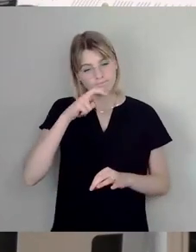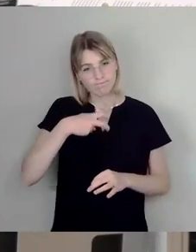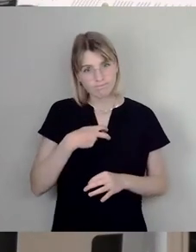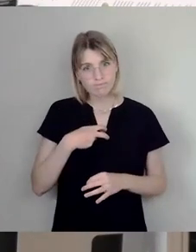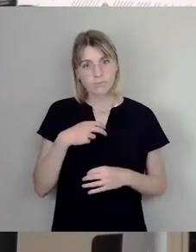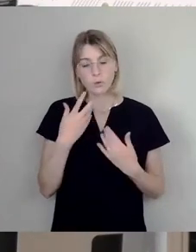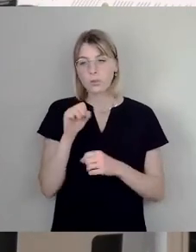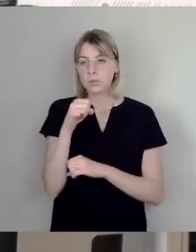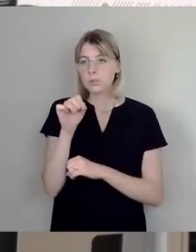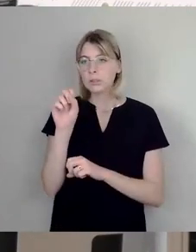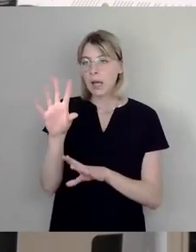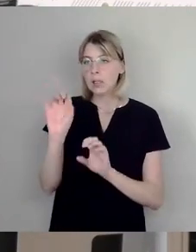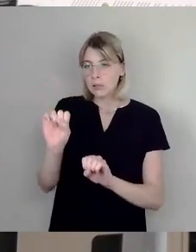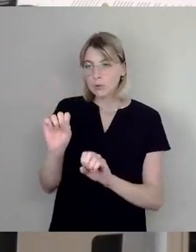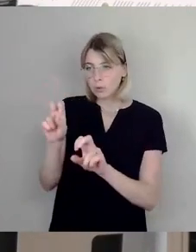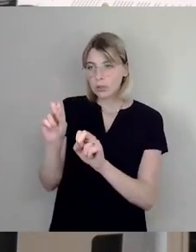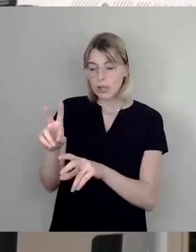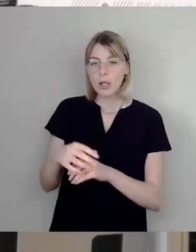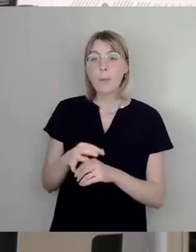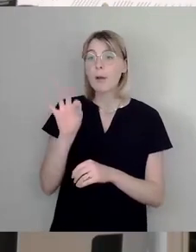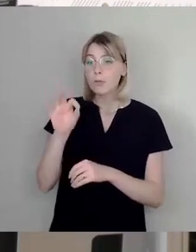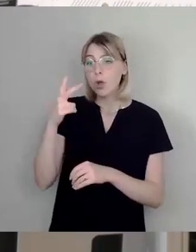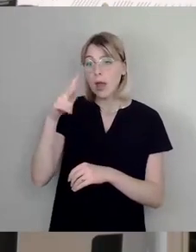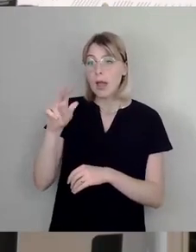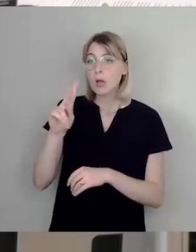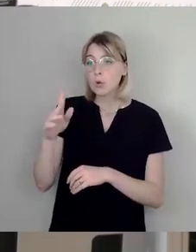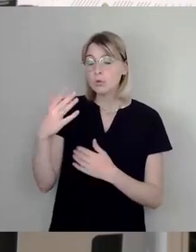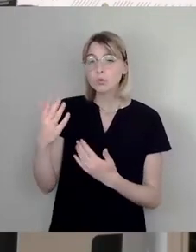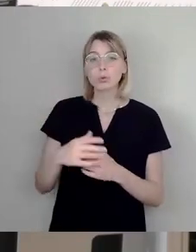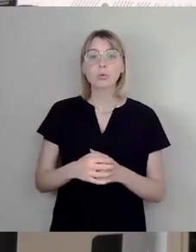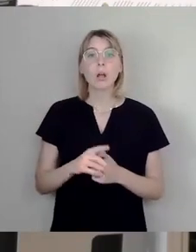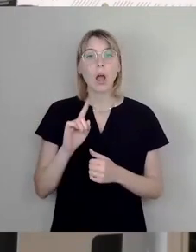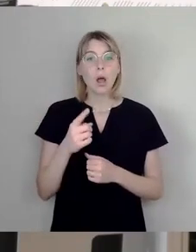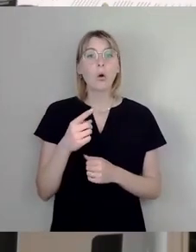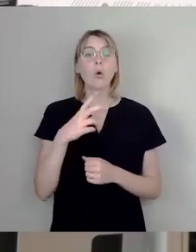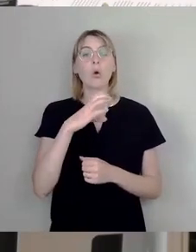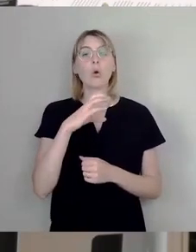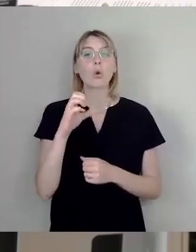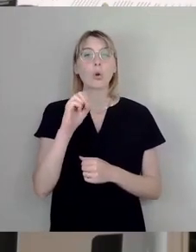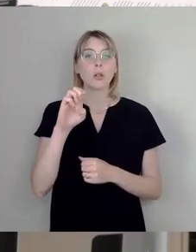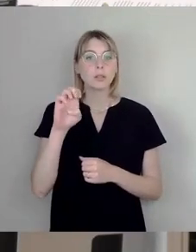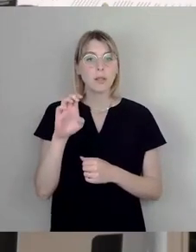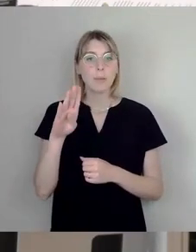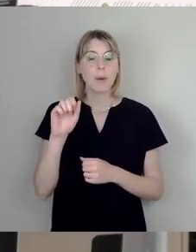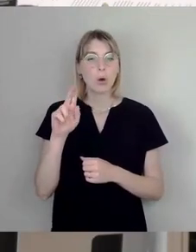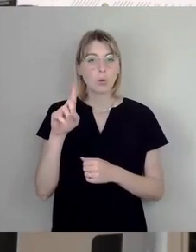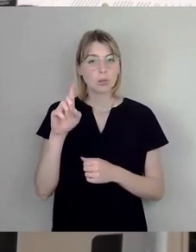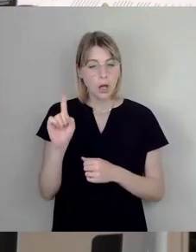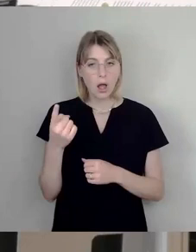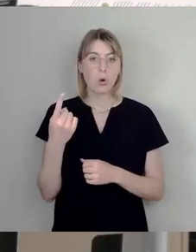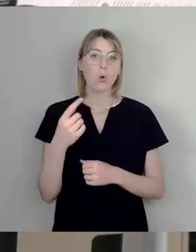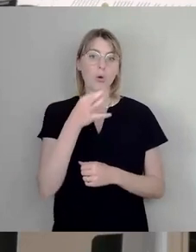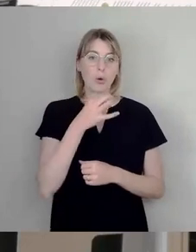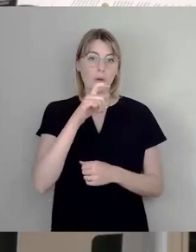schütteln, aber vielleicht ist es wirklich für Sie, Herr Göder. Also auch in Kosse Baute, glaube ich, dann gibt es junge Menschen, die gerne vielleicht auch auf einer ganz legalen Fläche